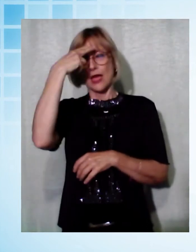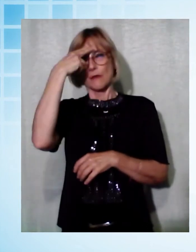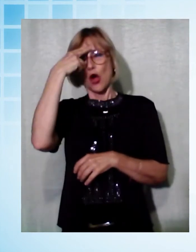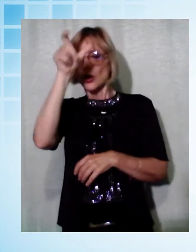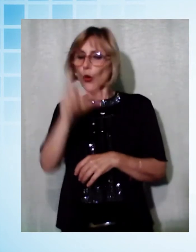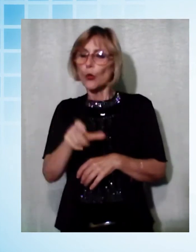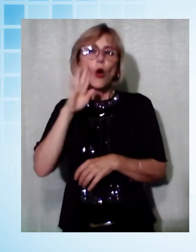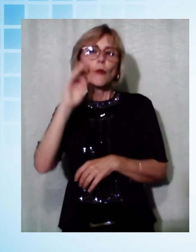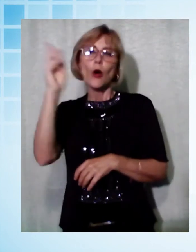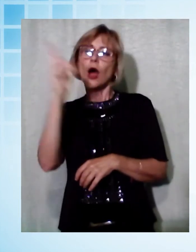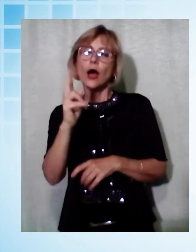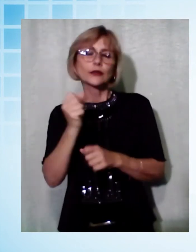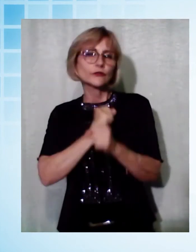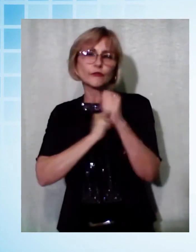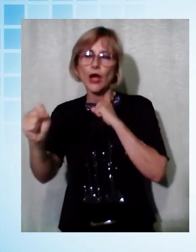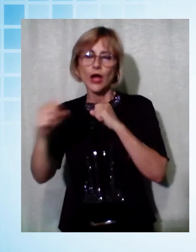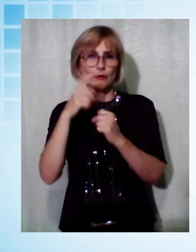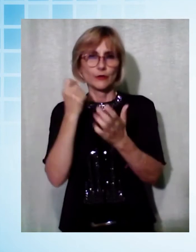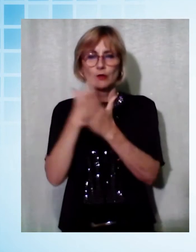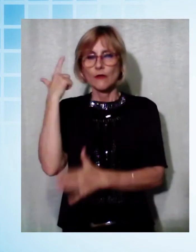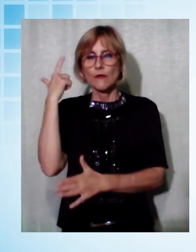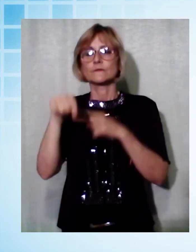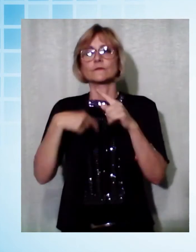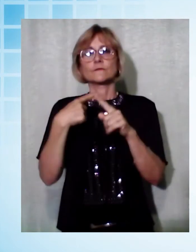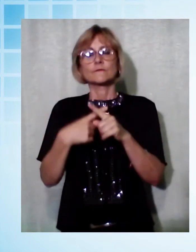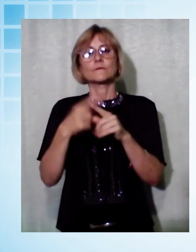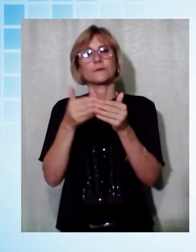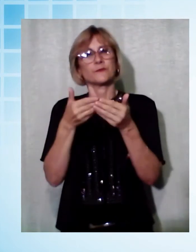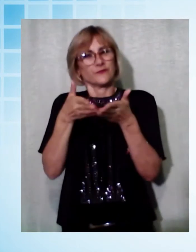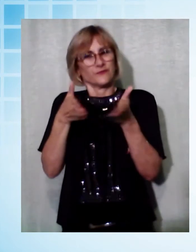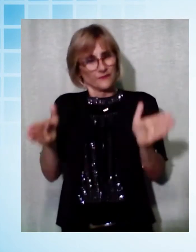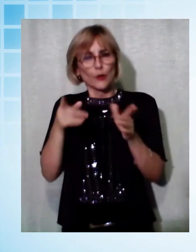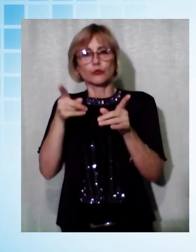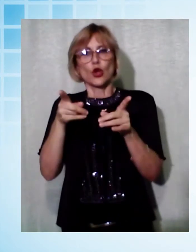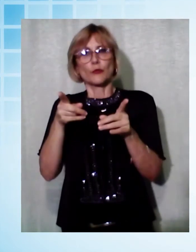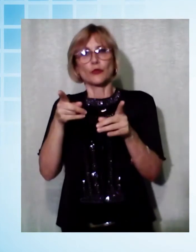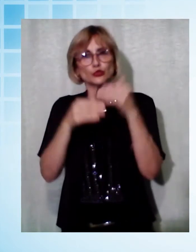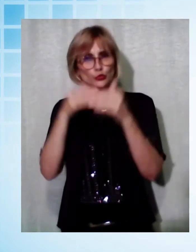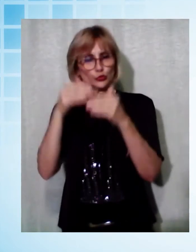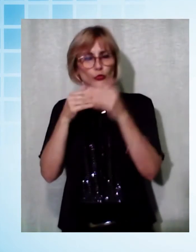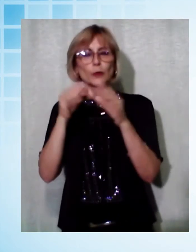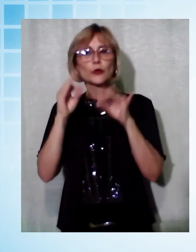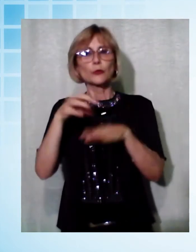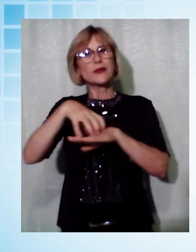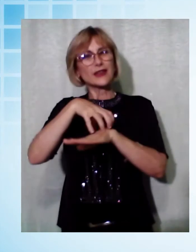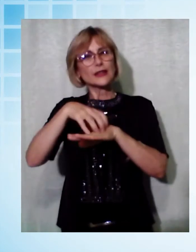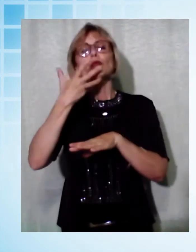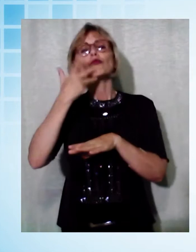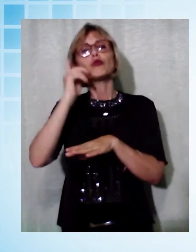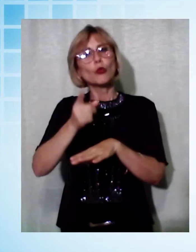Ad allargare di recente il quadro istituzionale alla Regione è stato proprio il ministro, come ha affermato il governatore Gianni. Io